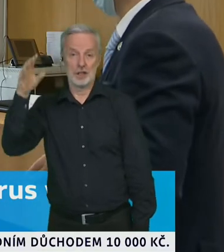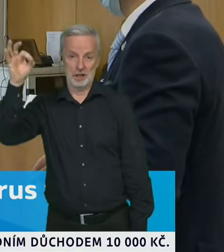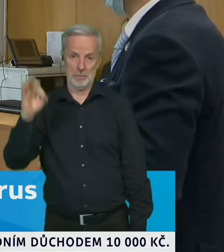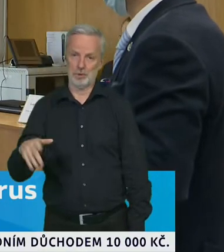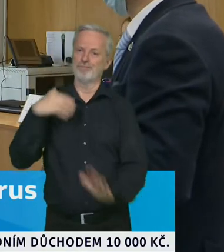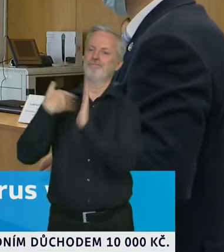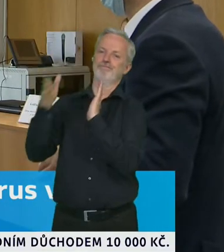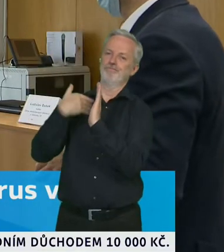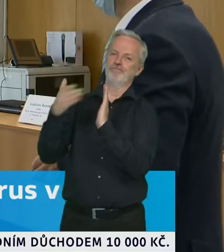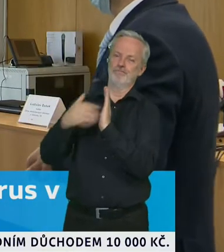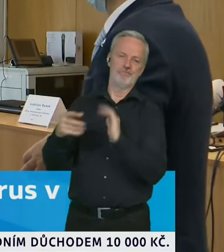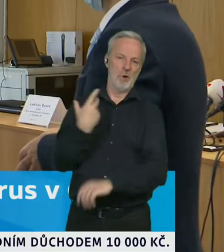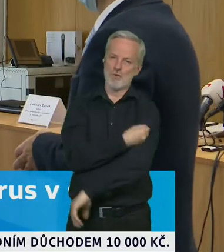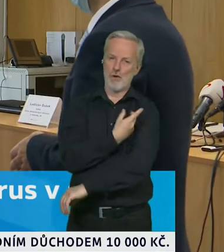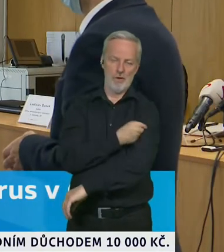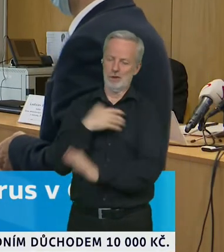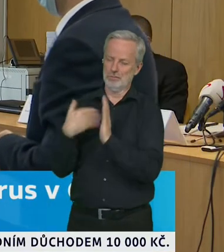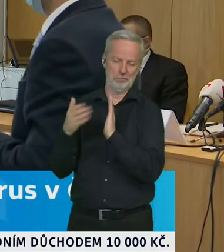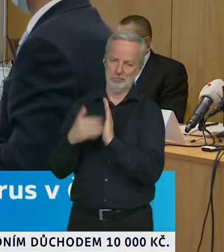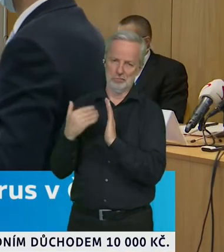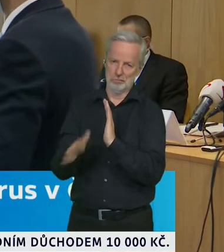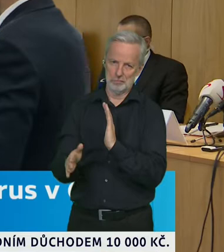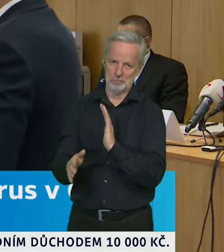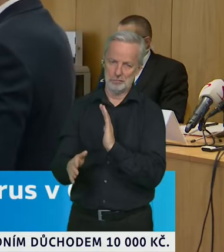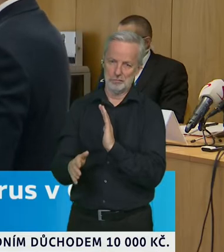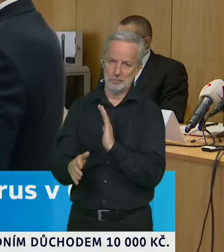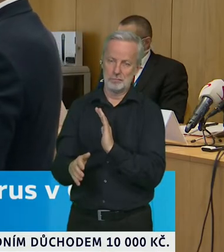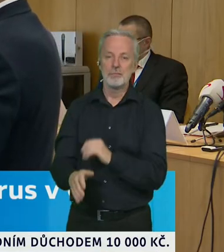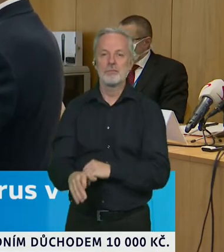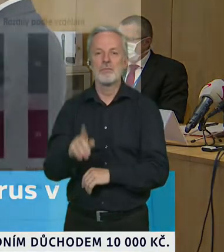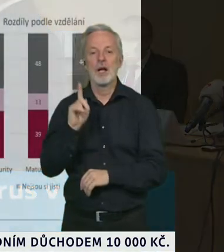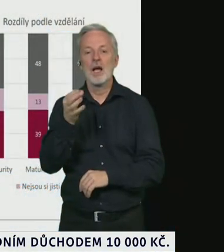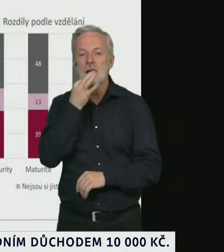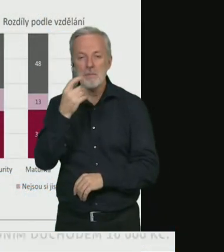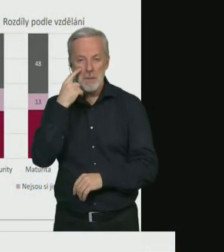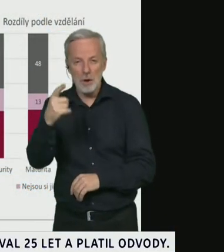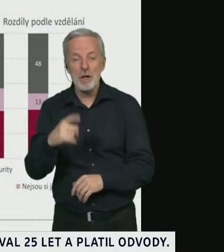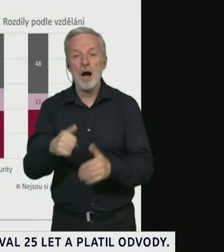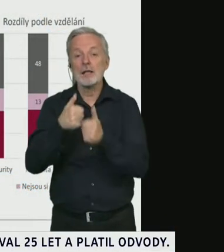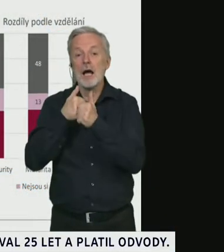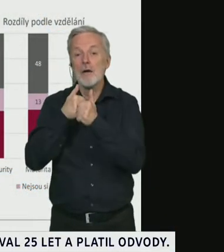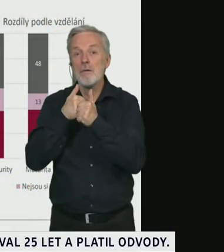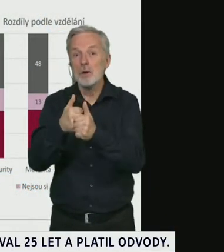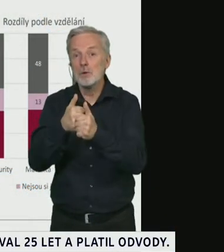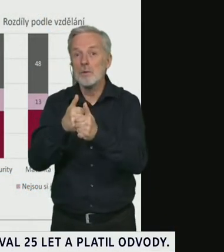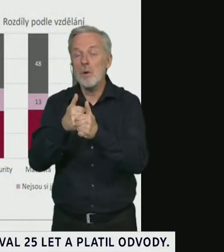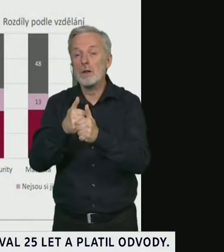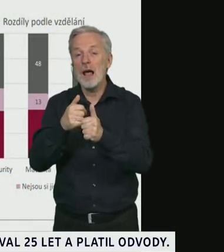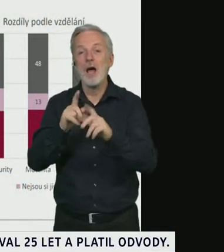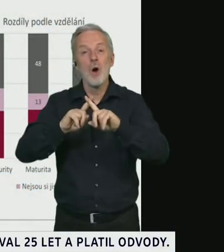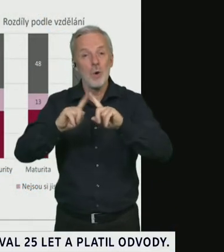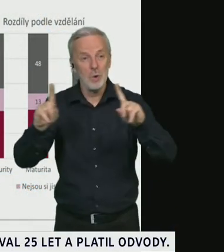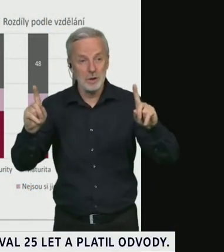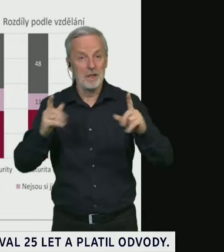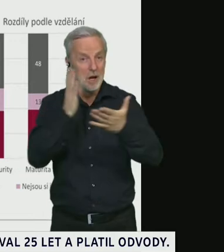nechce. Když se podíváte na rozdělení podle jednotlivých parametrů, tak zejména tady tento sloupeček